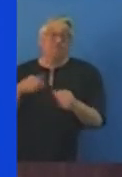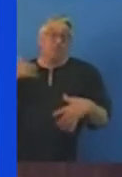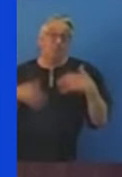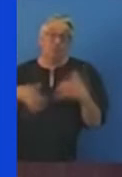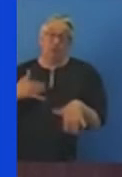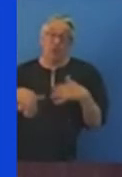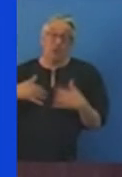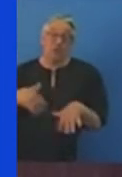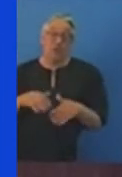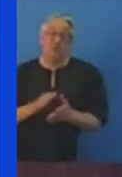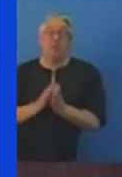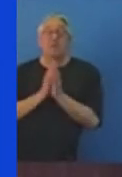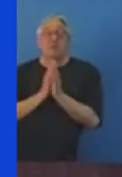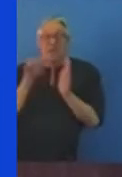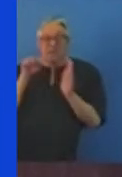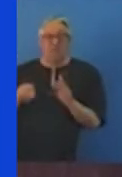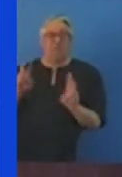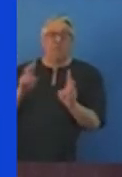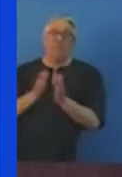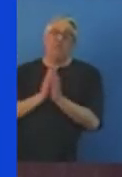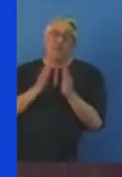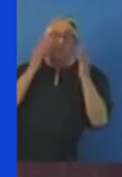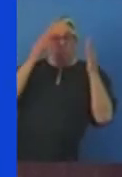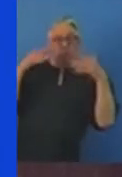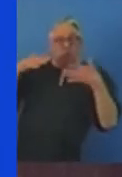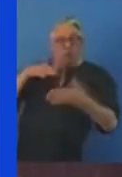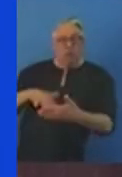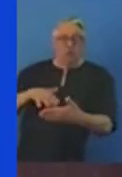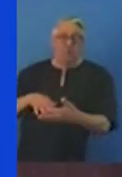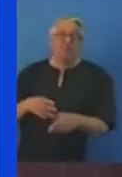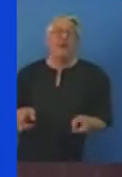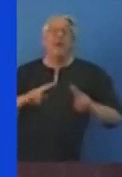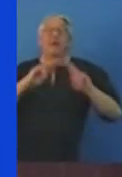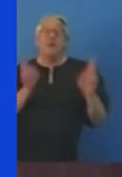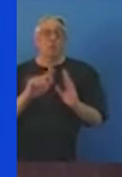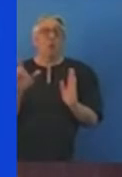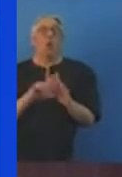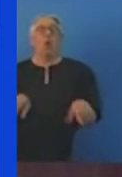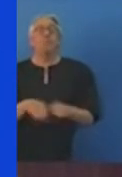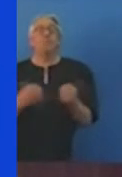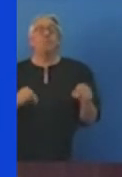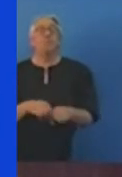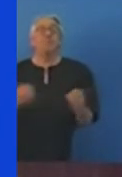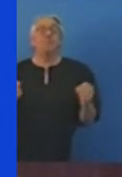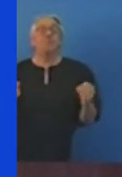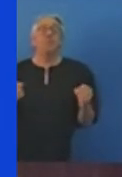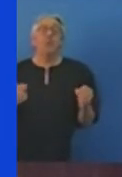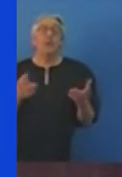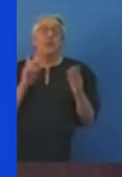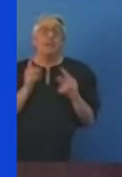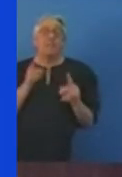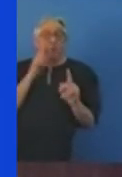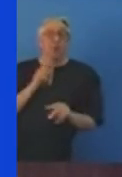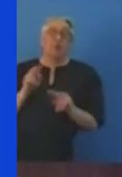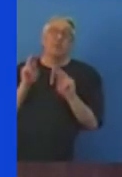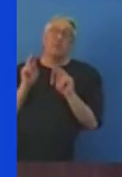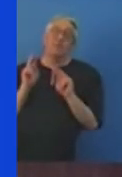transgression du droit international doit être abordée, d'autant plus si celle-ci induit une situation de deux poids deux mesures.